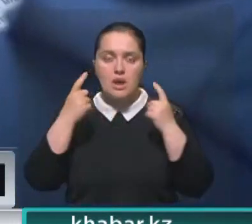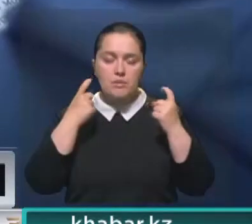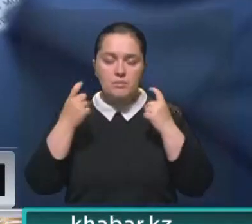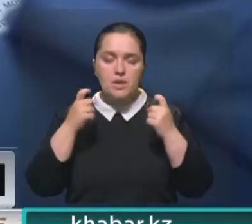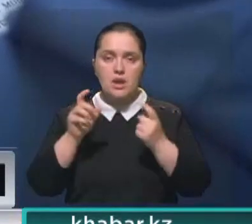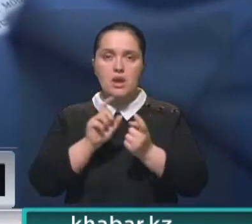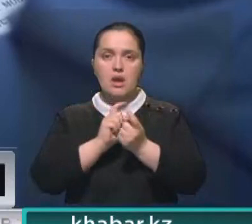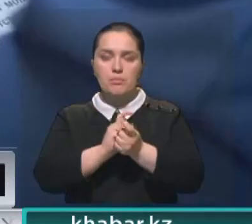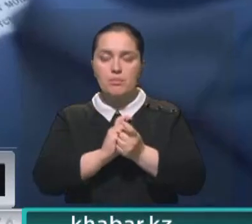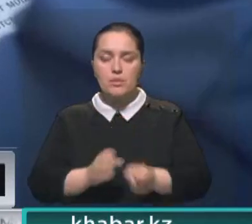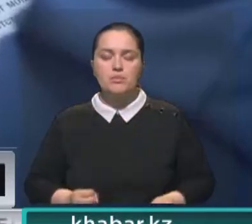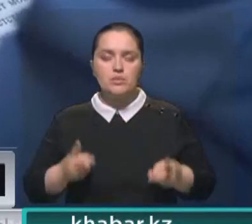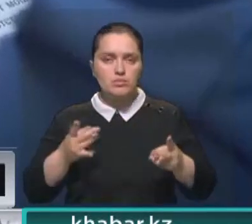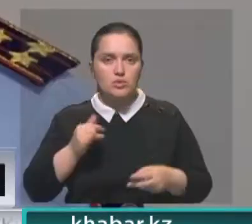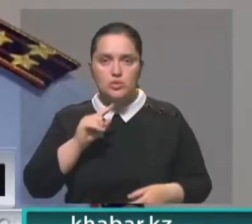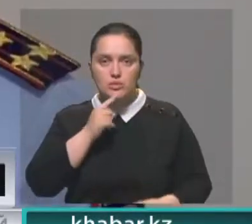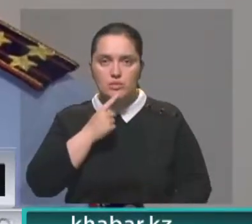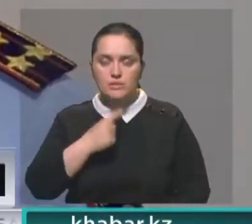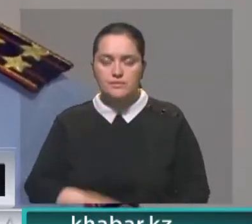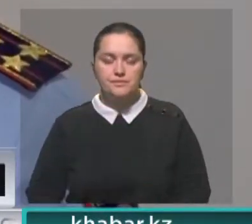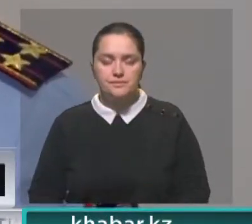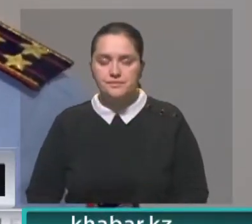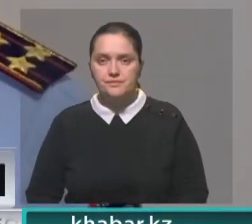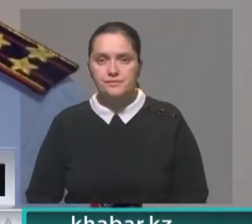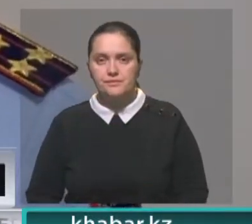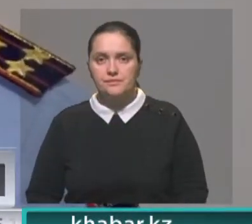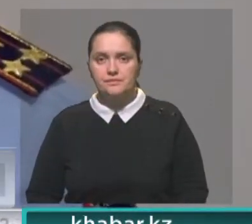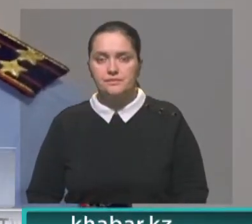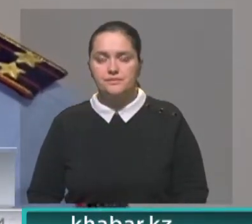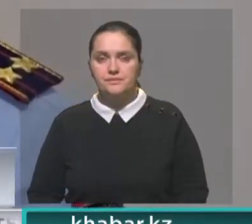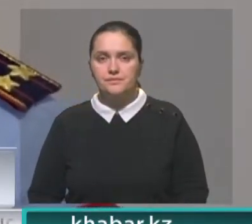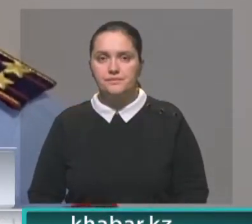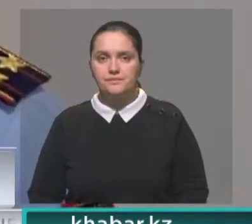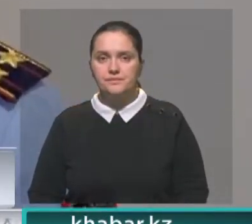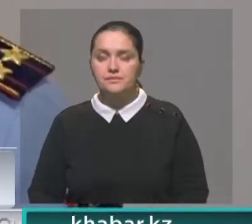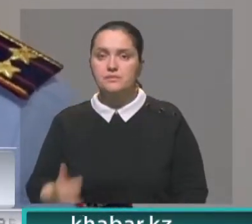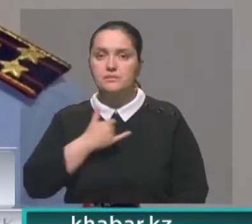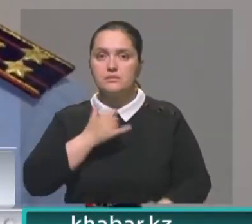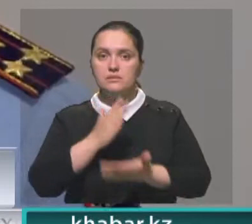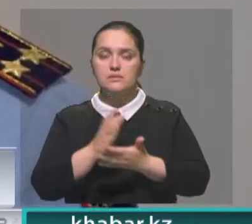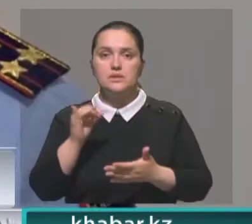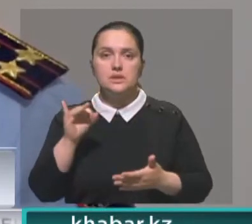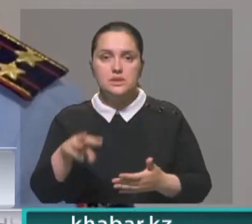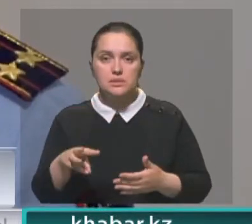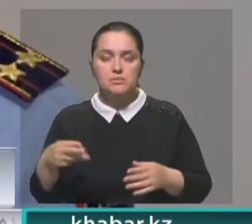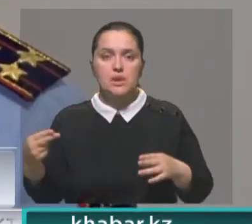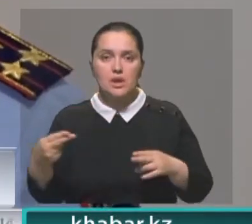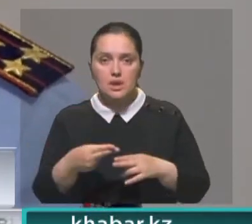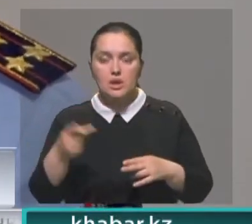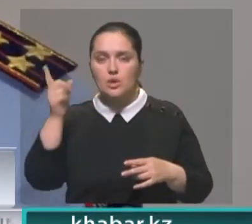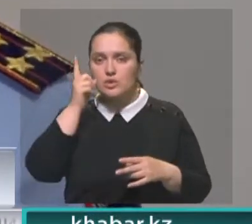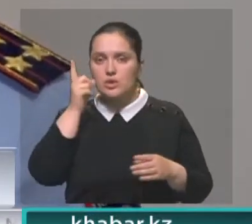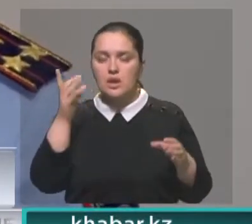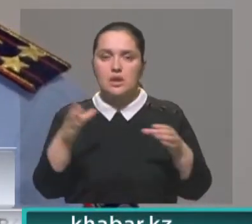киберпреступностью становится все сложнее. У нас в свободном доступе имеются сим-карты сотовых компаний,